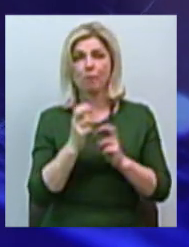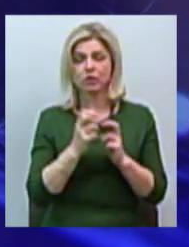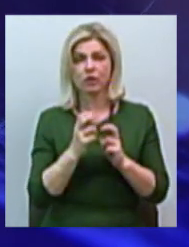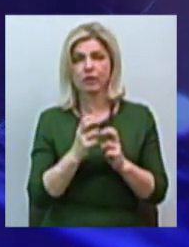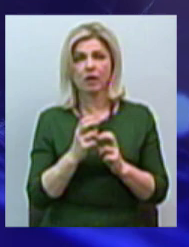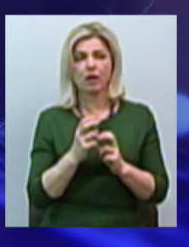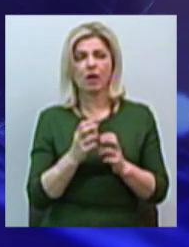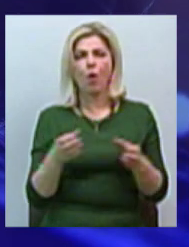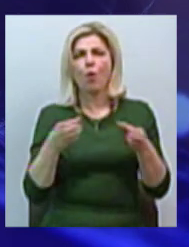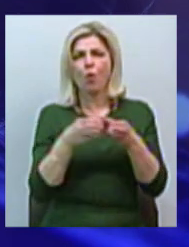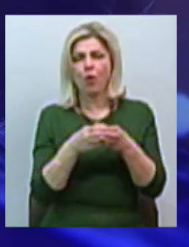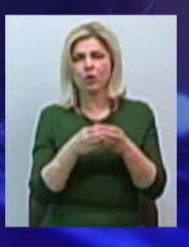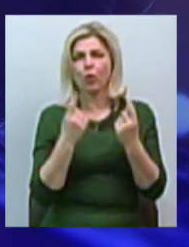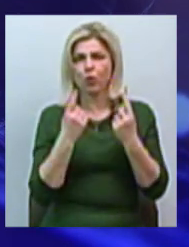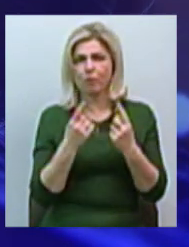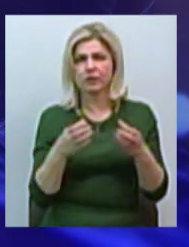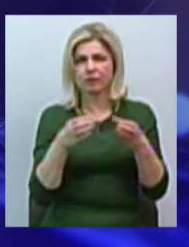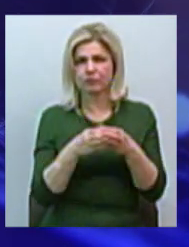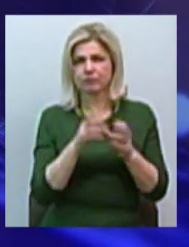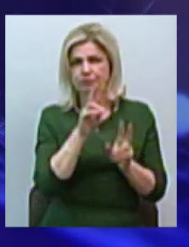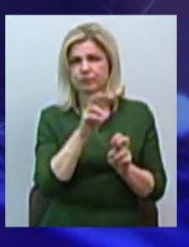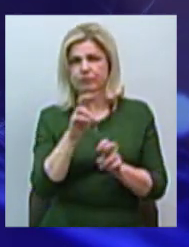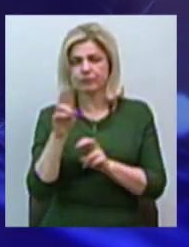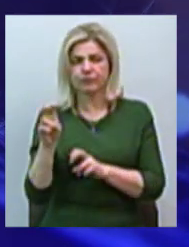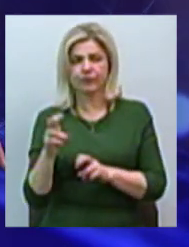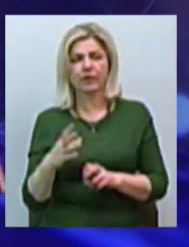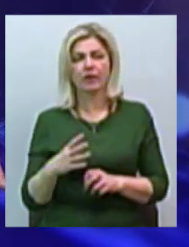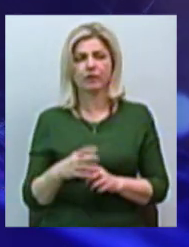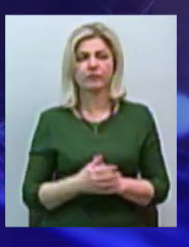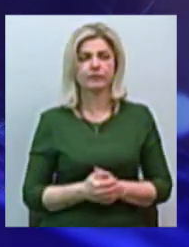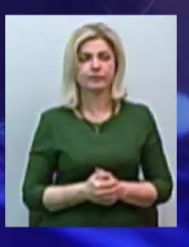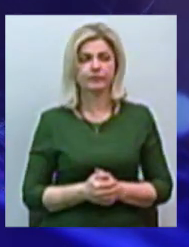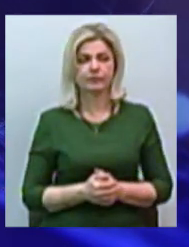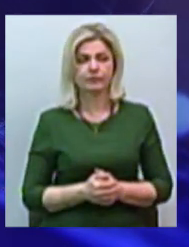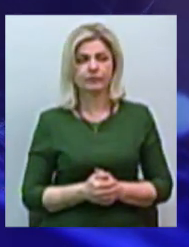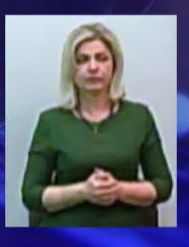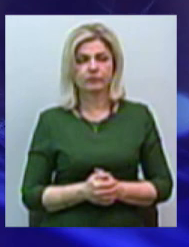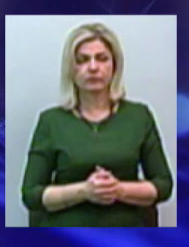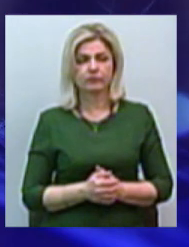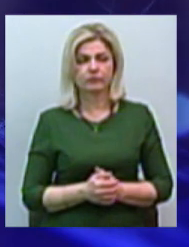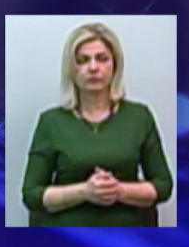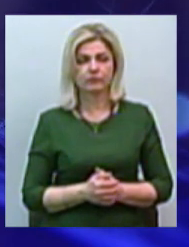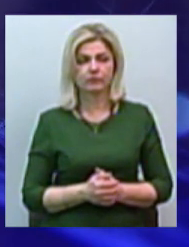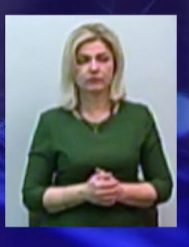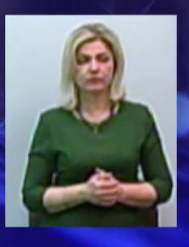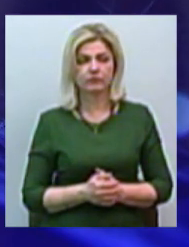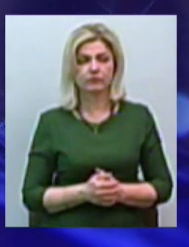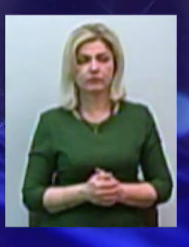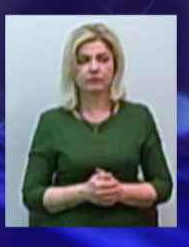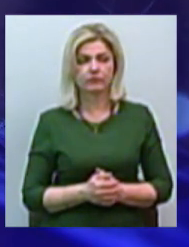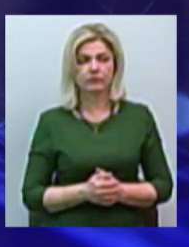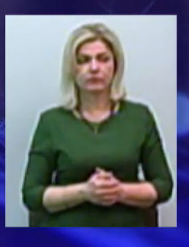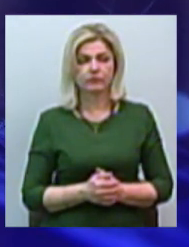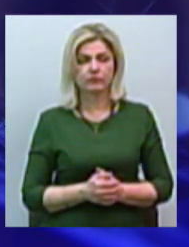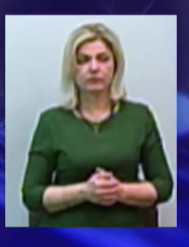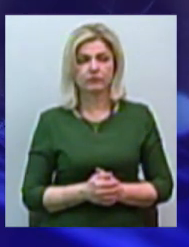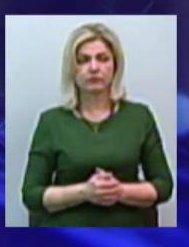ДТЕК, Метінвест, бувші група Привайд, якщо це не виписали, але тоді там Арселорф,